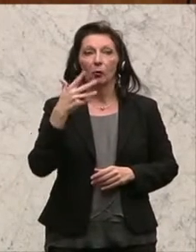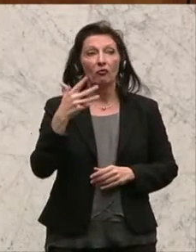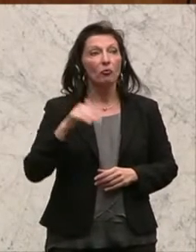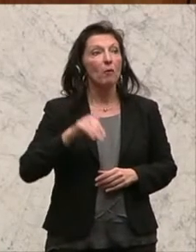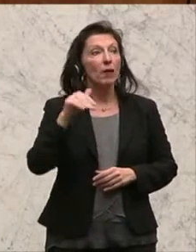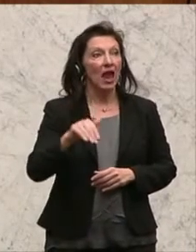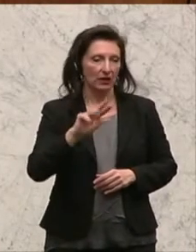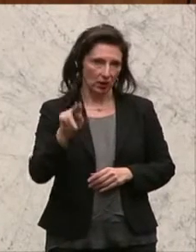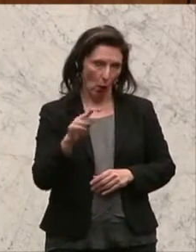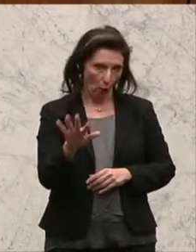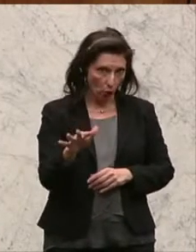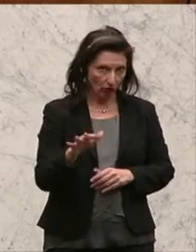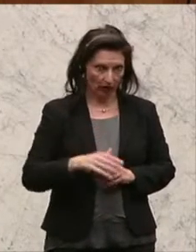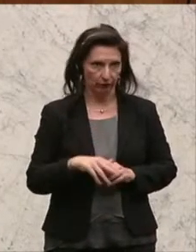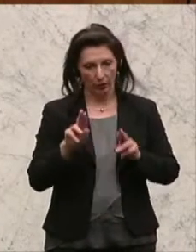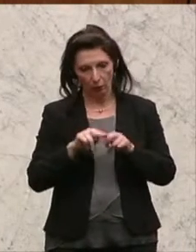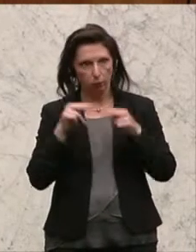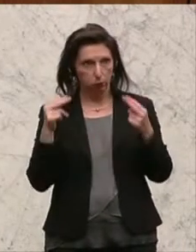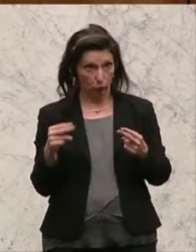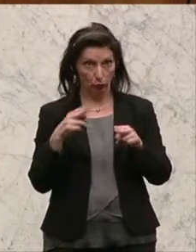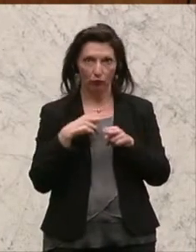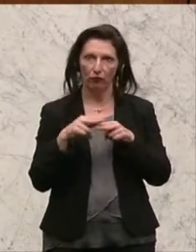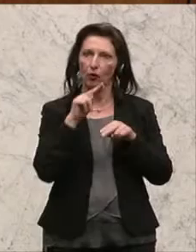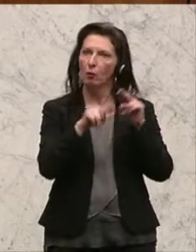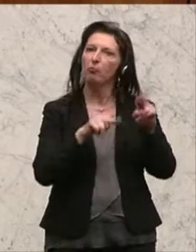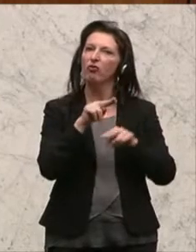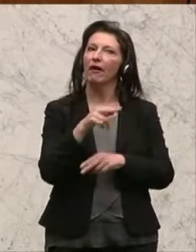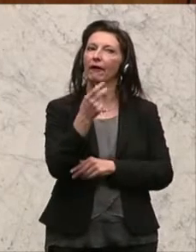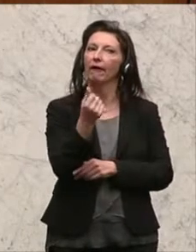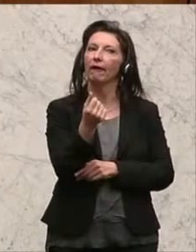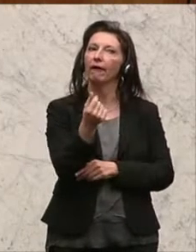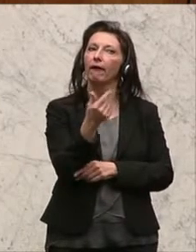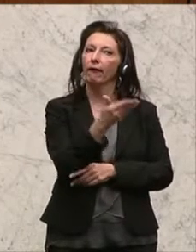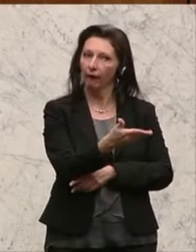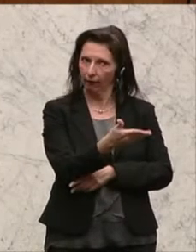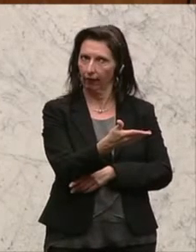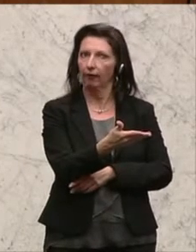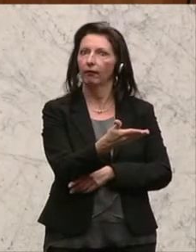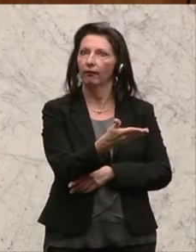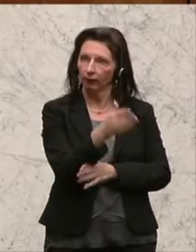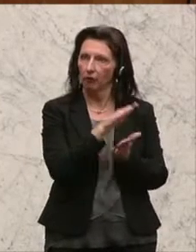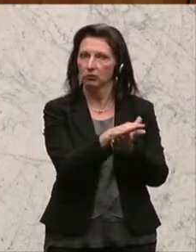Was ist der Bund für Pflegegeldbezieher?